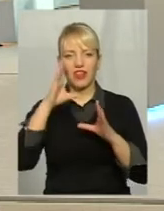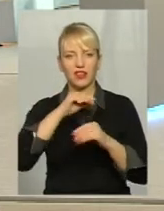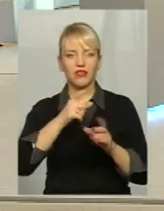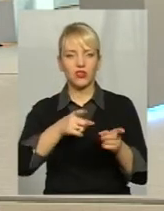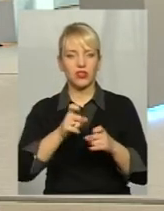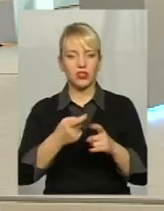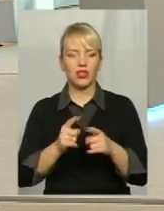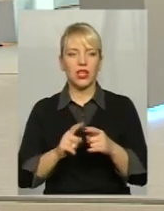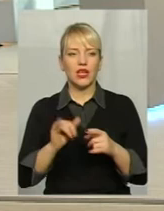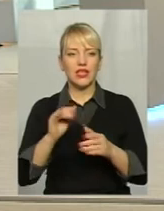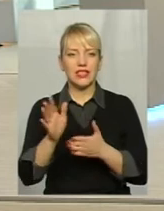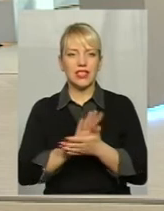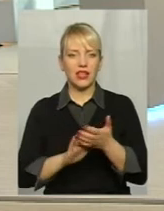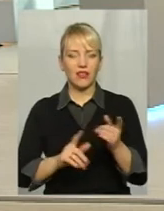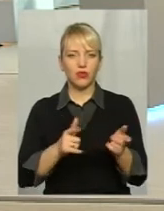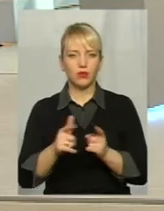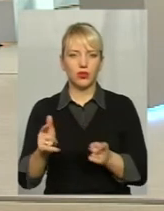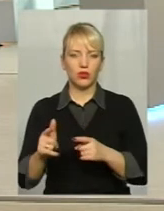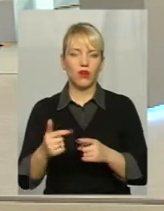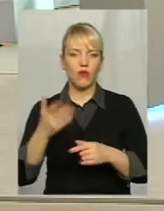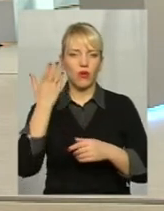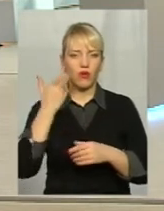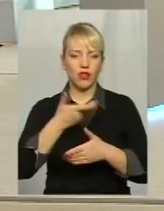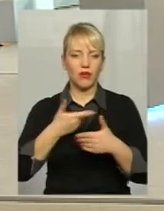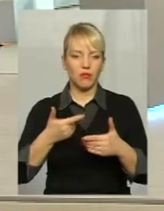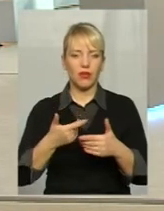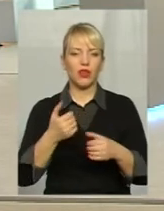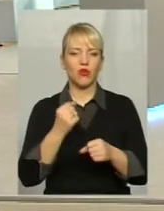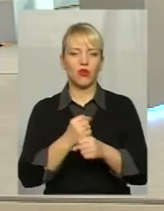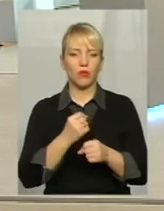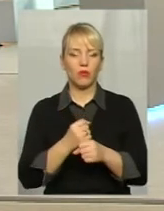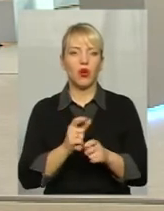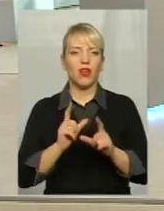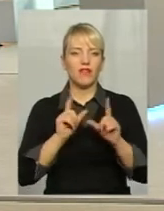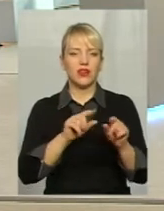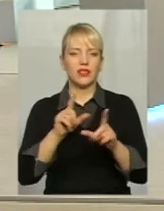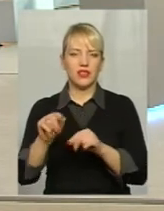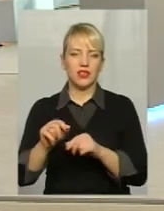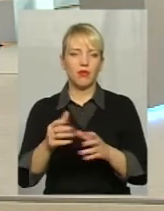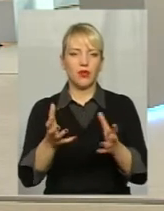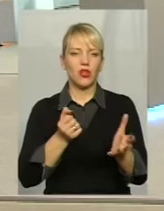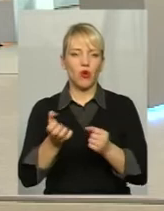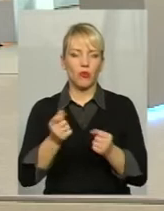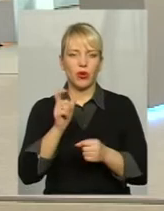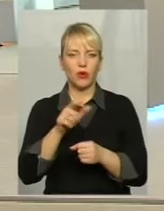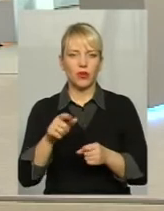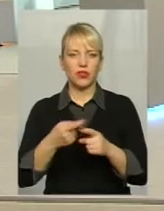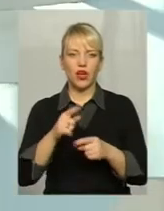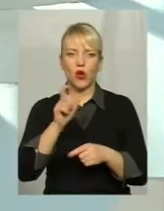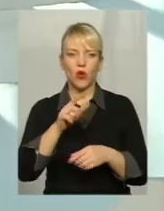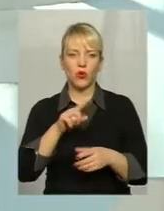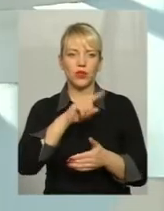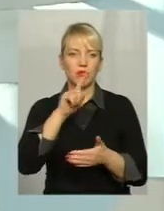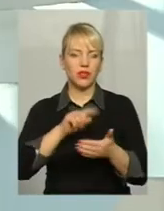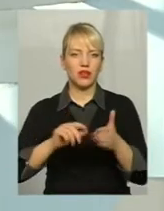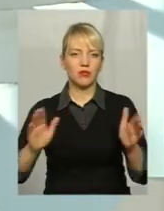підготовити І коли ми робимо в'їздні прийоми громадян в селах, люди піднімають питання Низька ціна молока Я